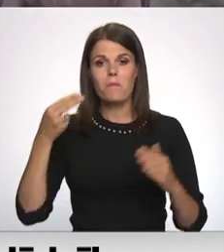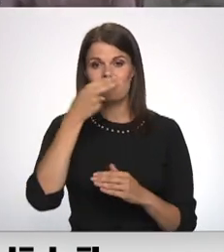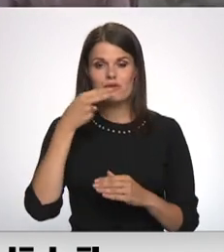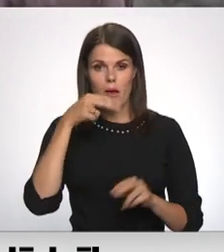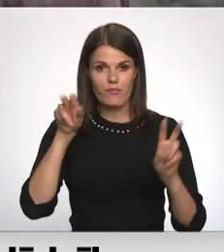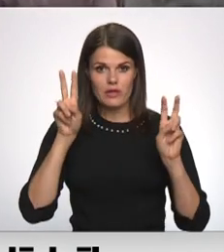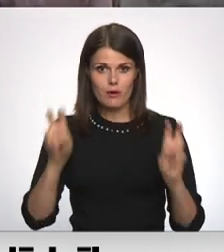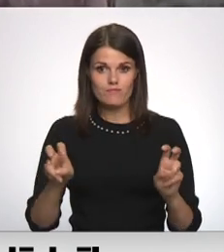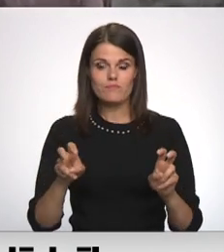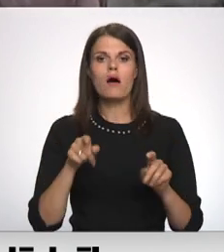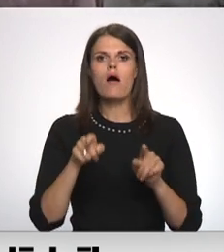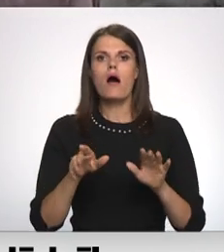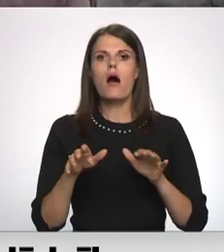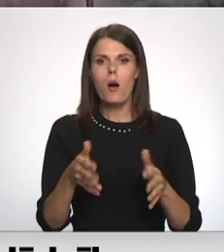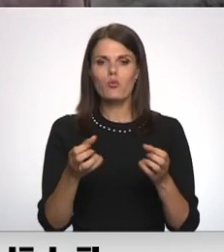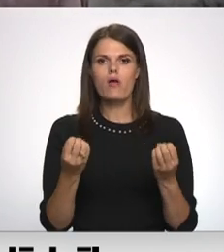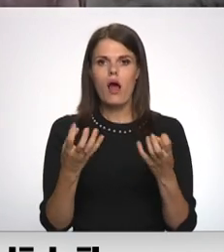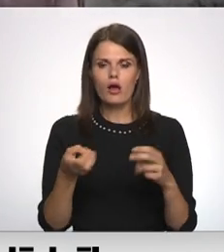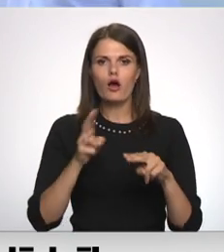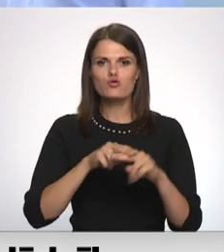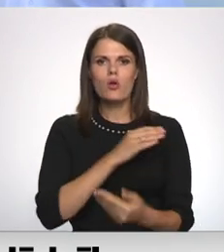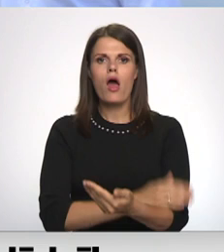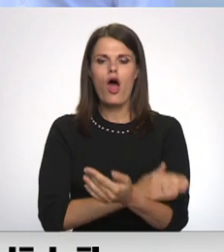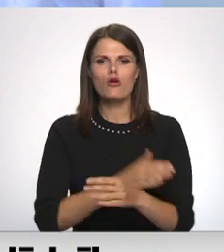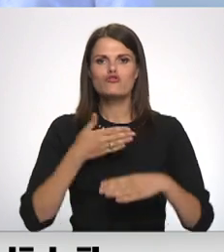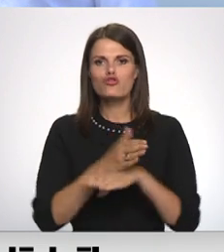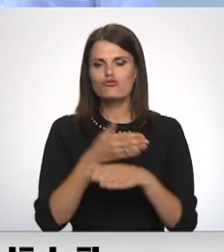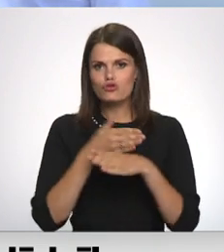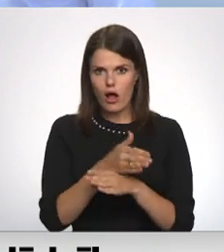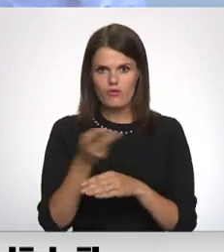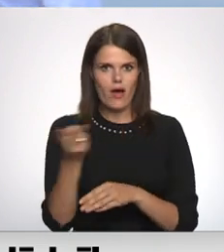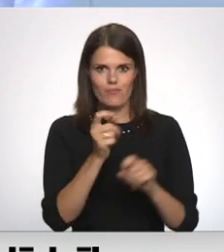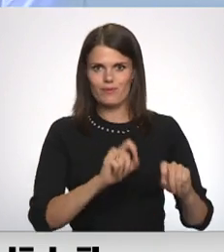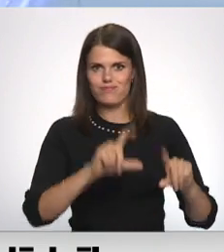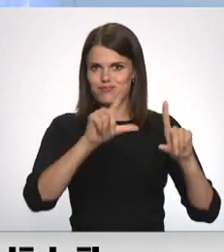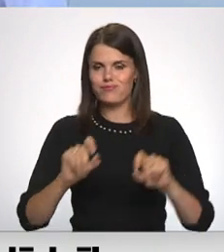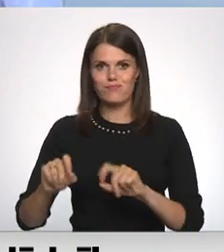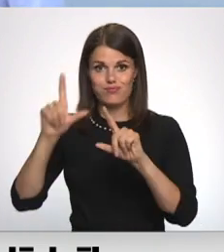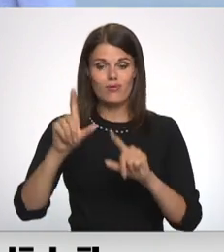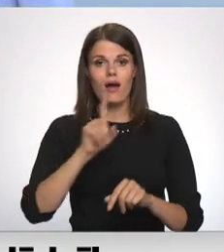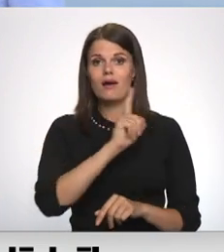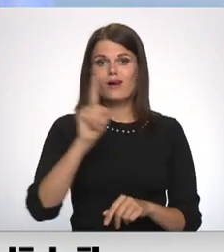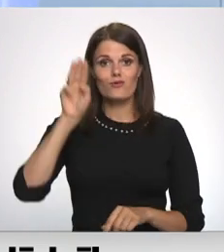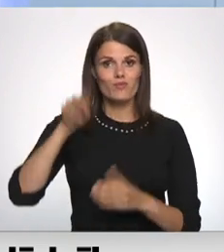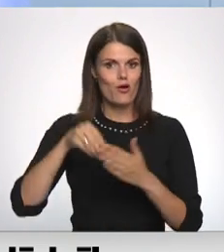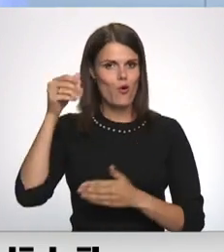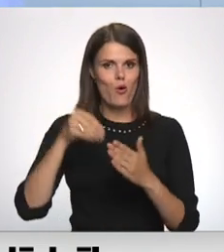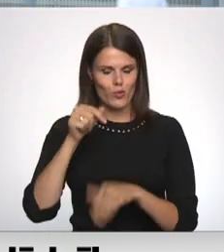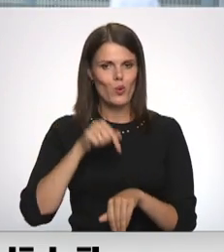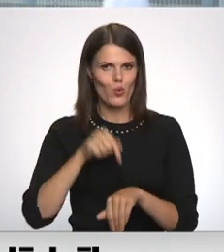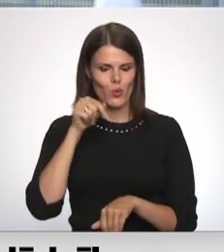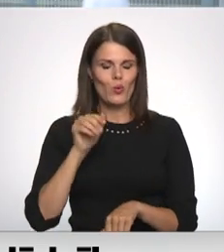apkuras veids ir gāzi un šķelda, un abas pozīcijās iepirkuma cena būtiski augusi, ko tagad savos ikmēneša rēķinās izjutīs iedzīvotāji.